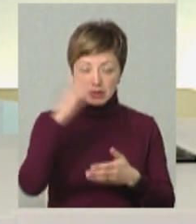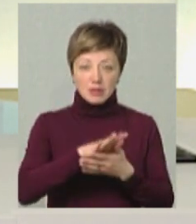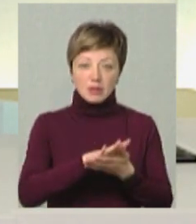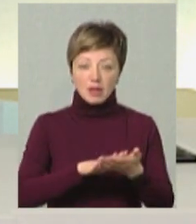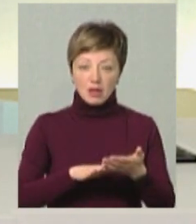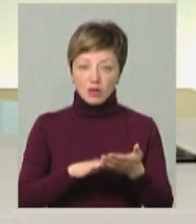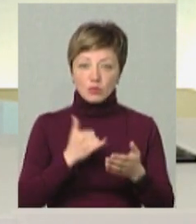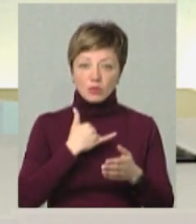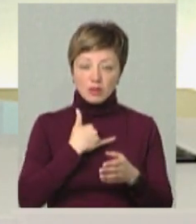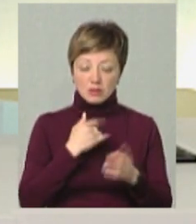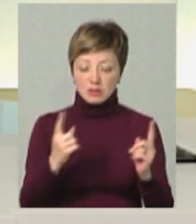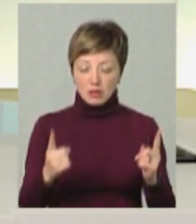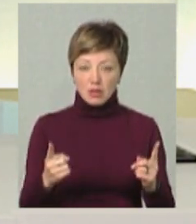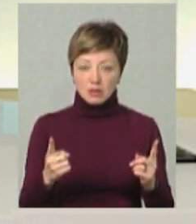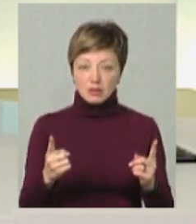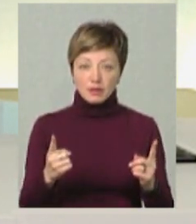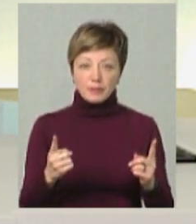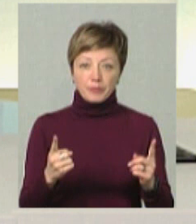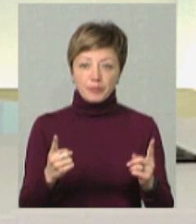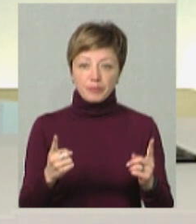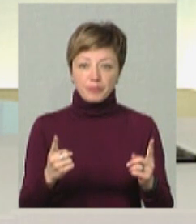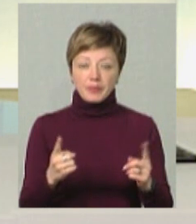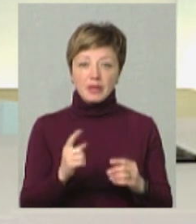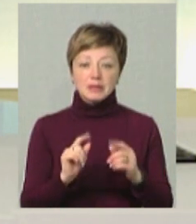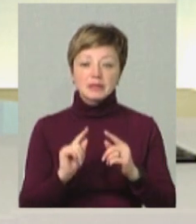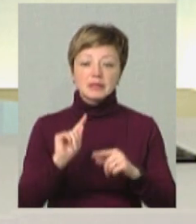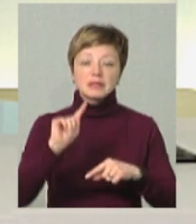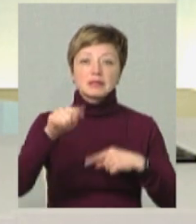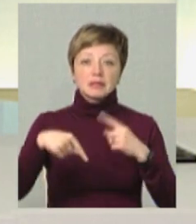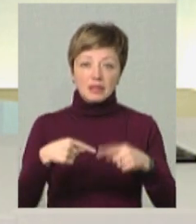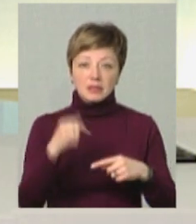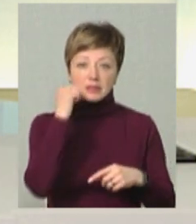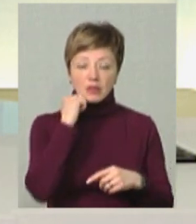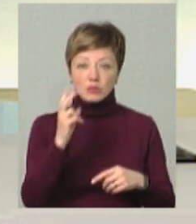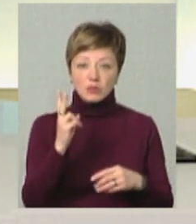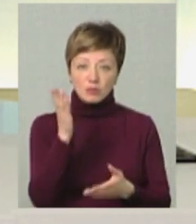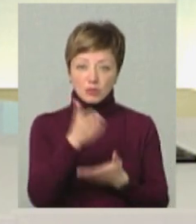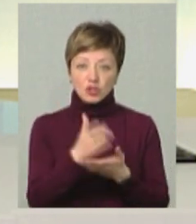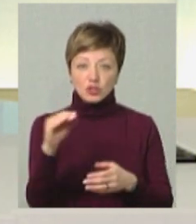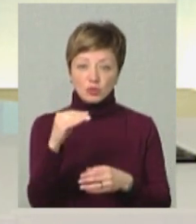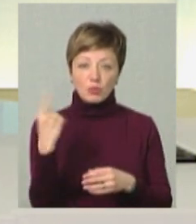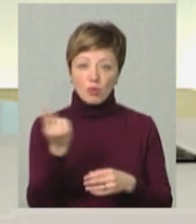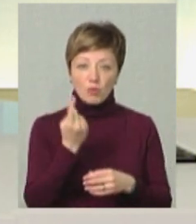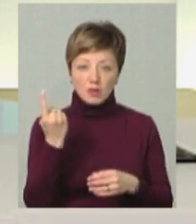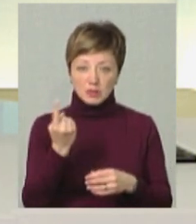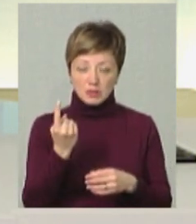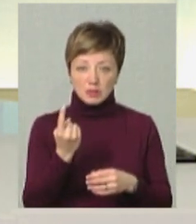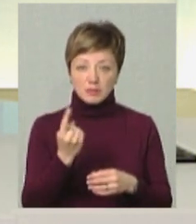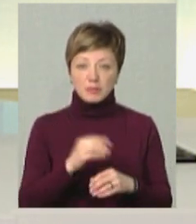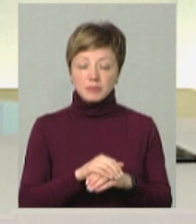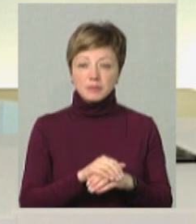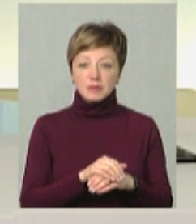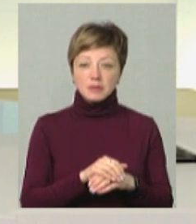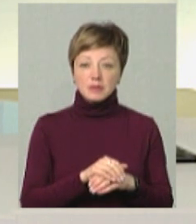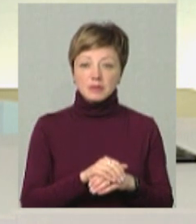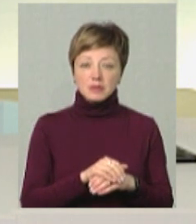плюс ділянка, якби, якщо вже далі заглядати за Старого Костянтиню в бік Житомирської області, це населений пункт Старий Остропіль,